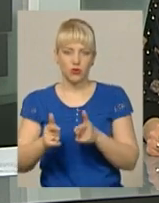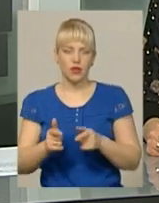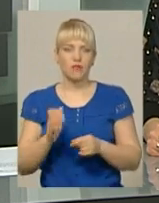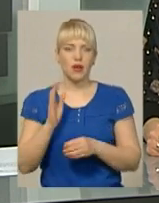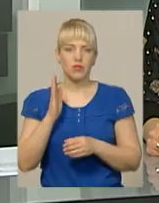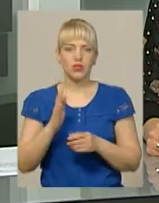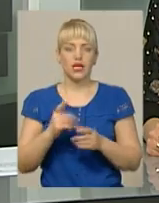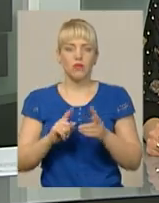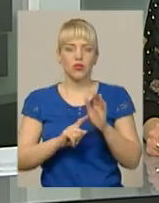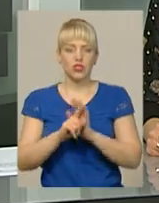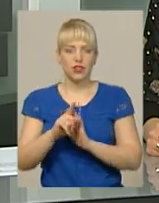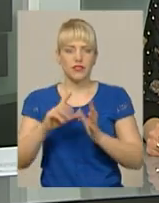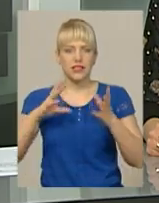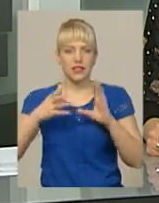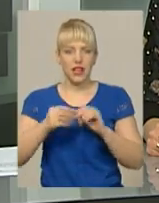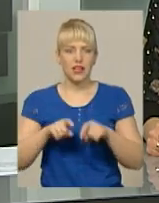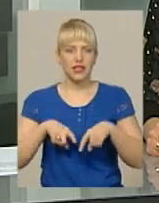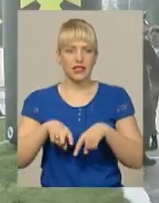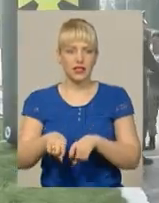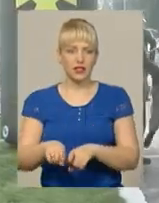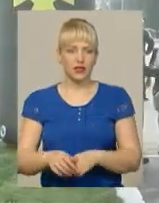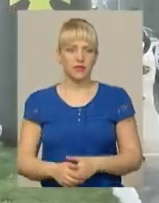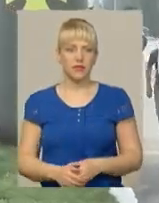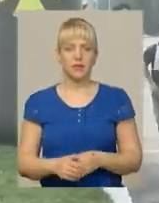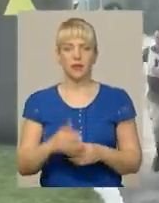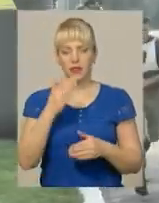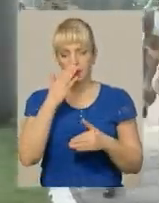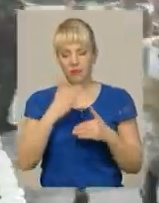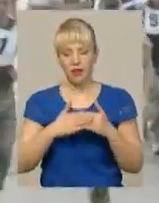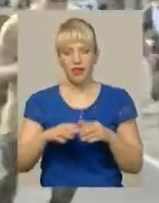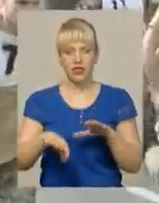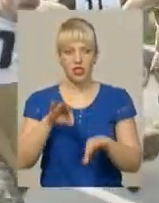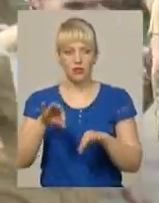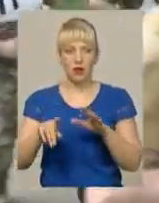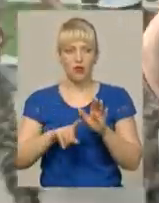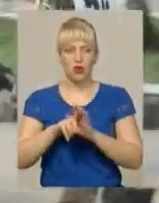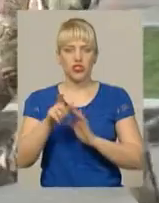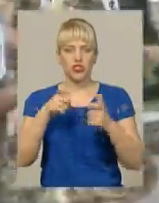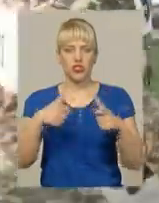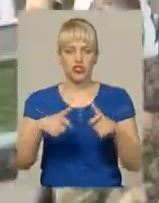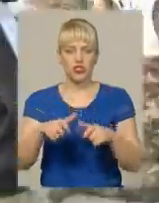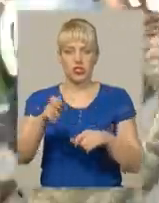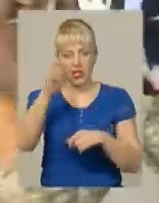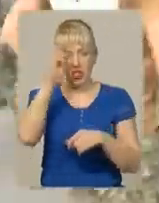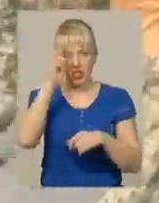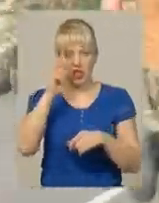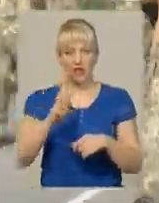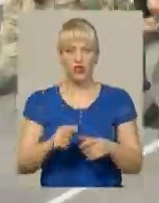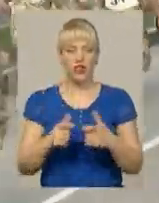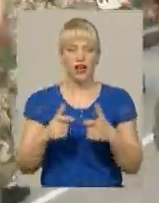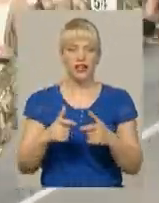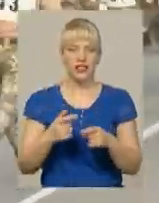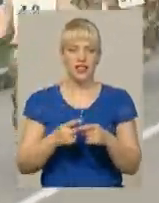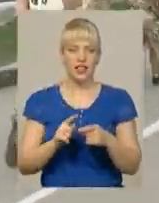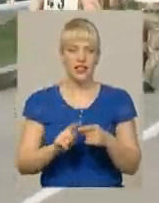Розпочався залік із легкоатлетичного кросу. Перед жеребкуванням у описників розпочали іспити в залік державної атестації. Це, каже начальник